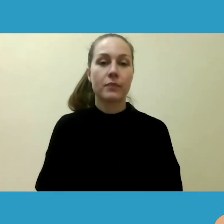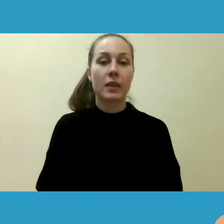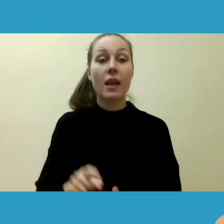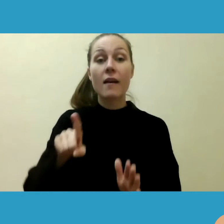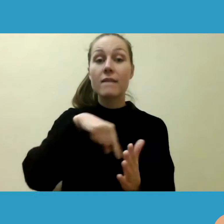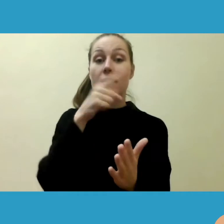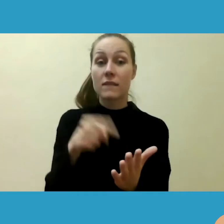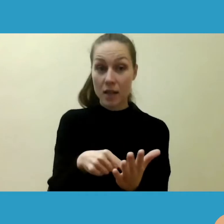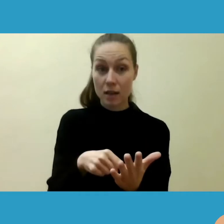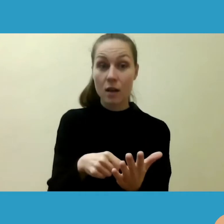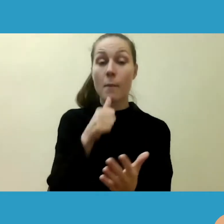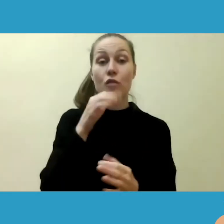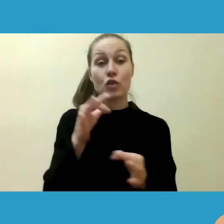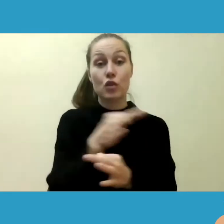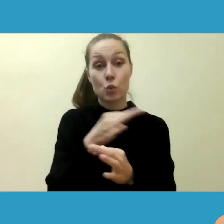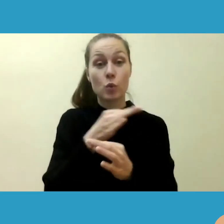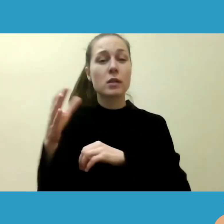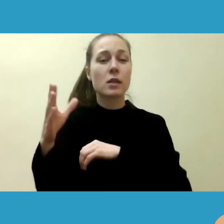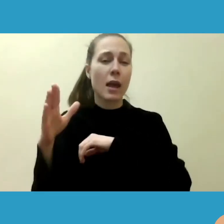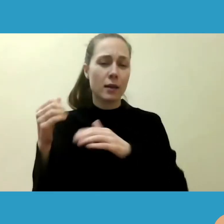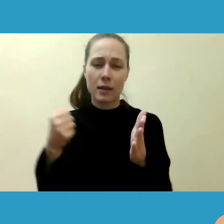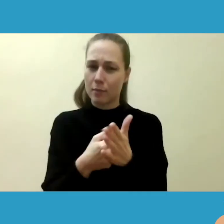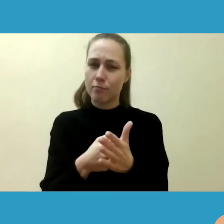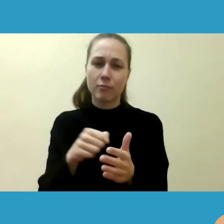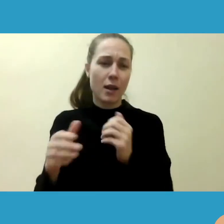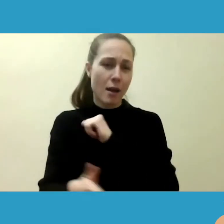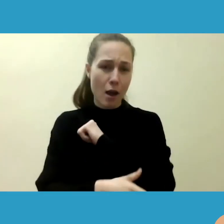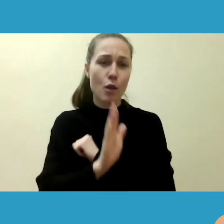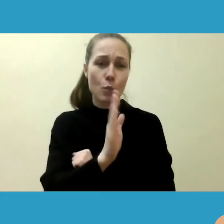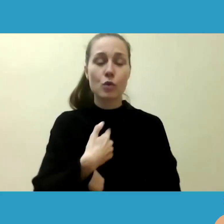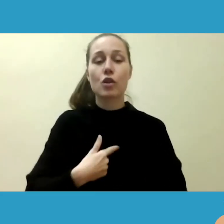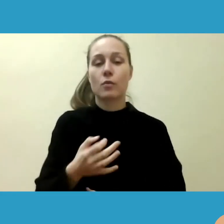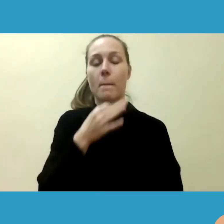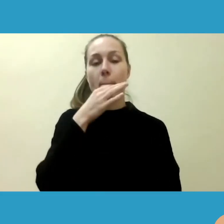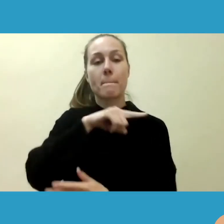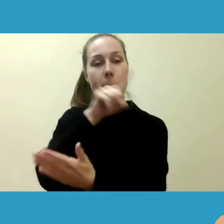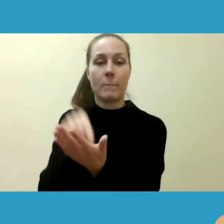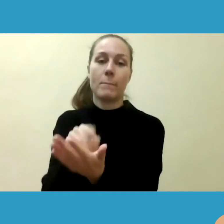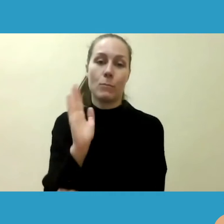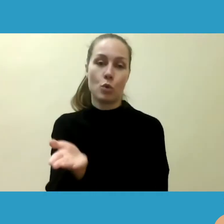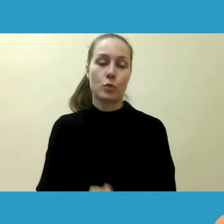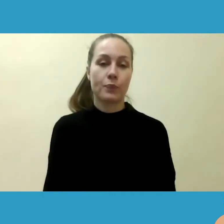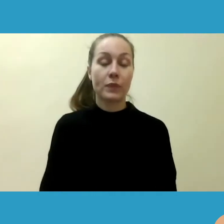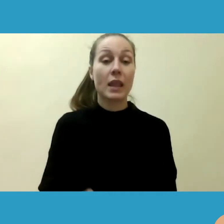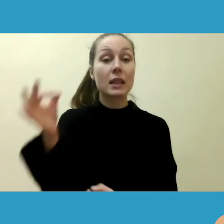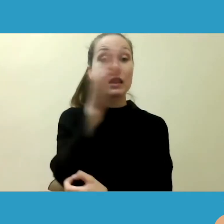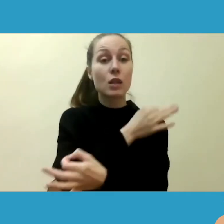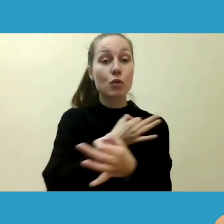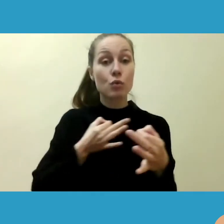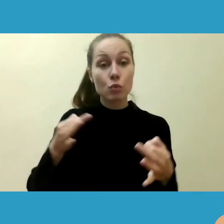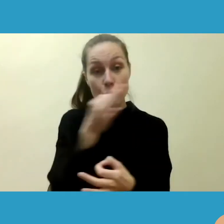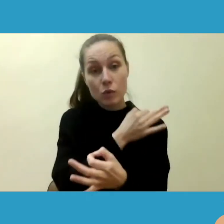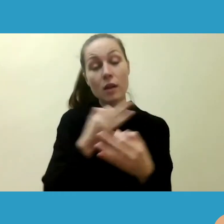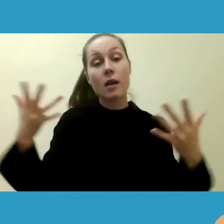klausimas, jeigu sunauksite diskusijos pabaigos ir bus mano perskaitytas. Na ir diskusiją arba